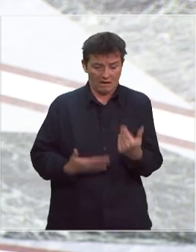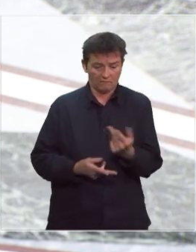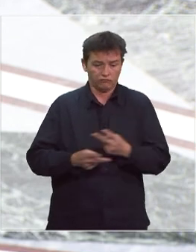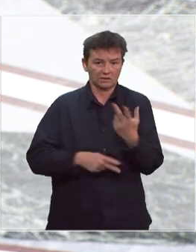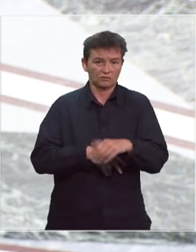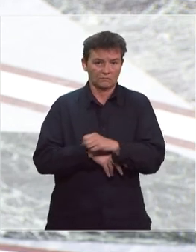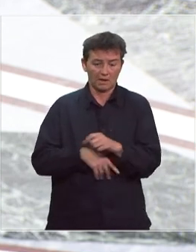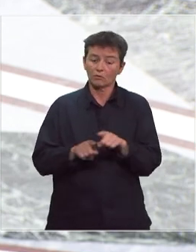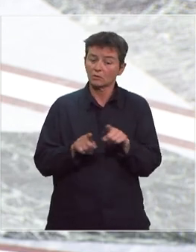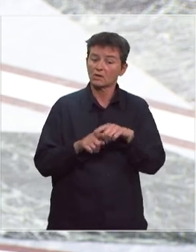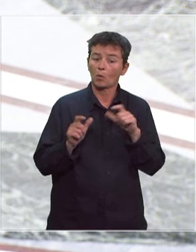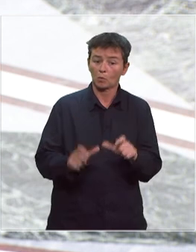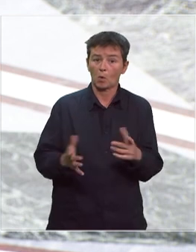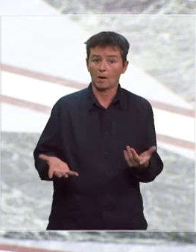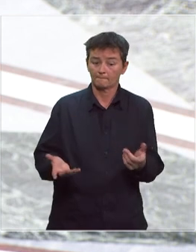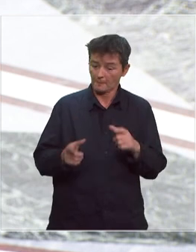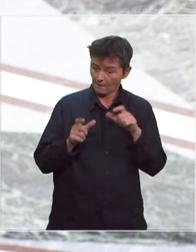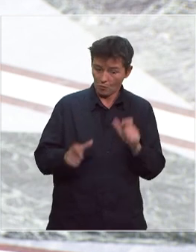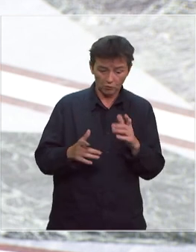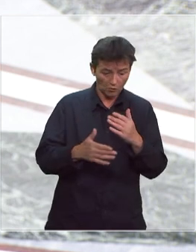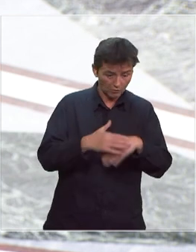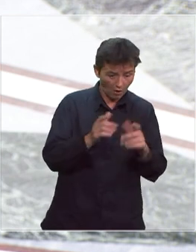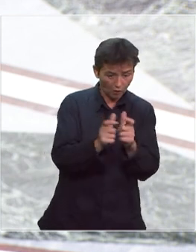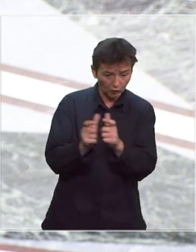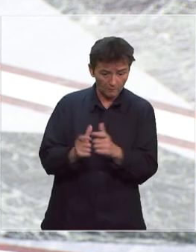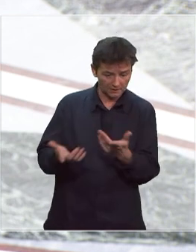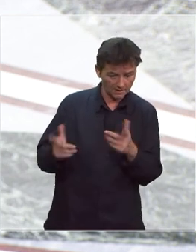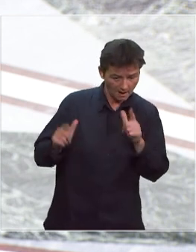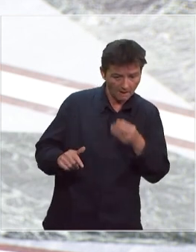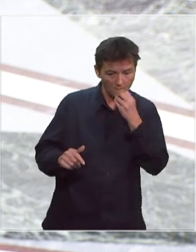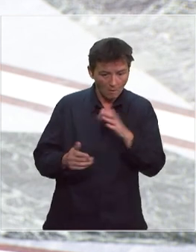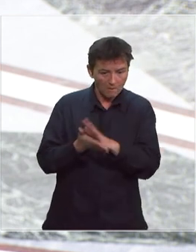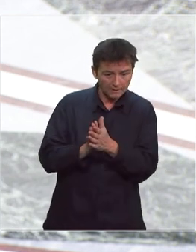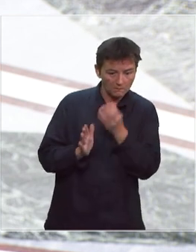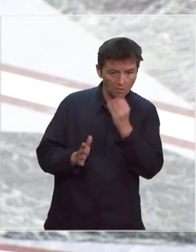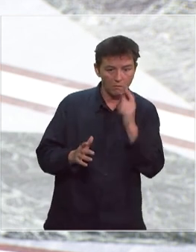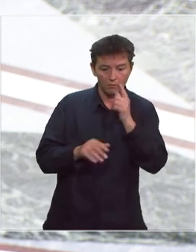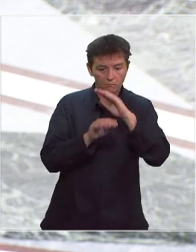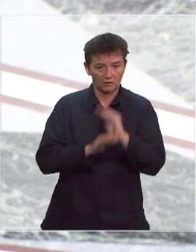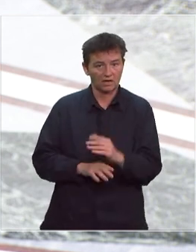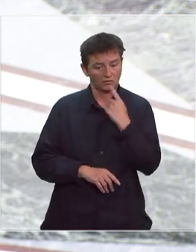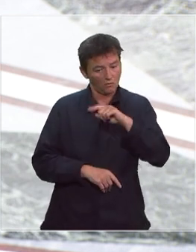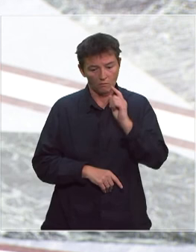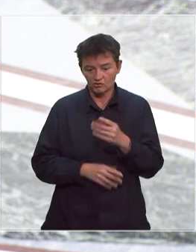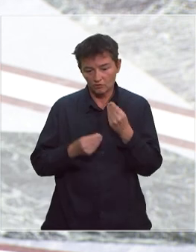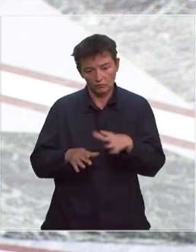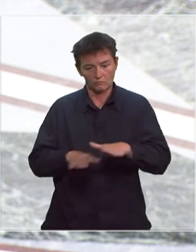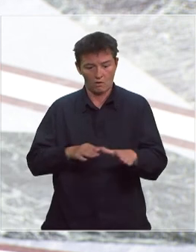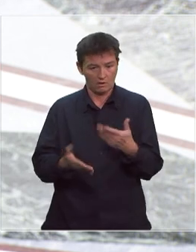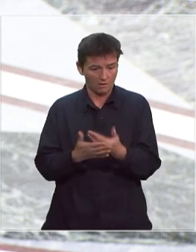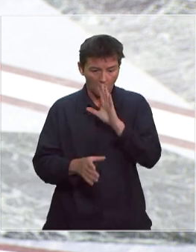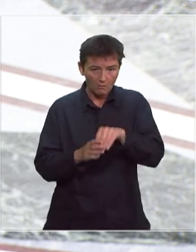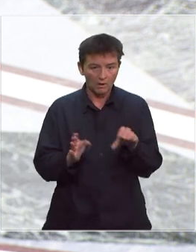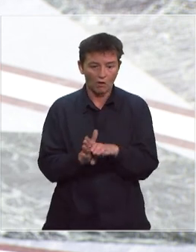faisons aussi des contrôles. Et nous contrôlons les entreprises pour vérifier qu'elles mettent en place ces mesures. Elles ont une obligation de moyens, c'est dans le Code du